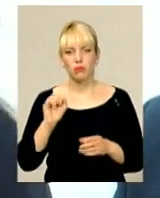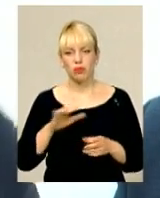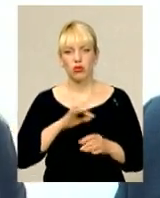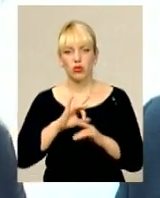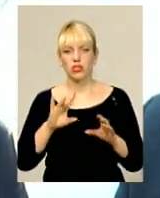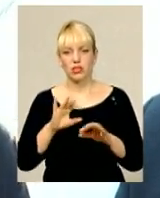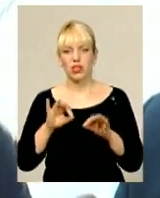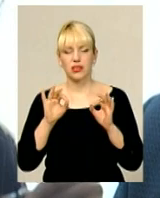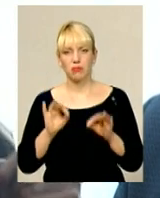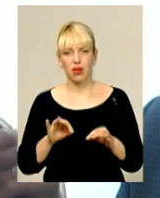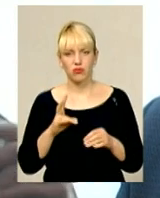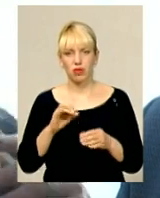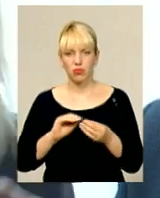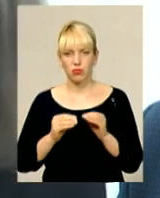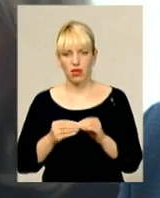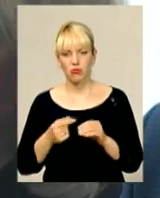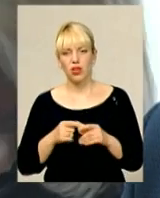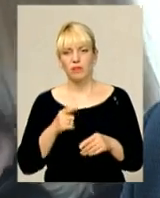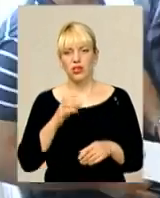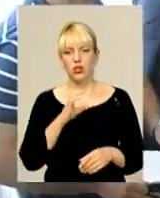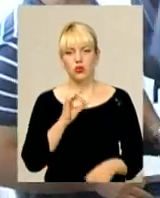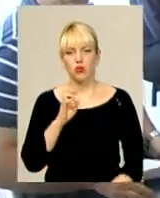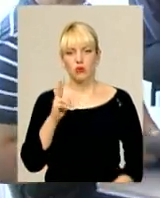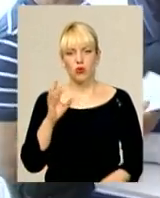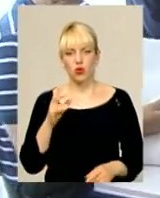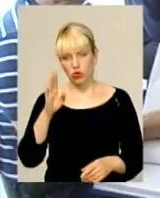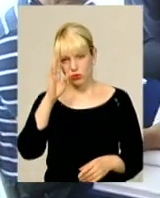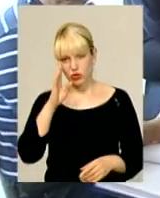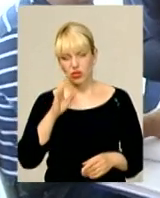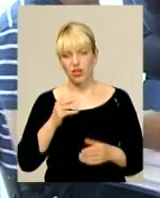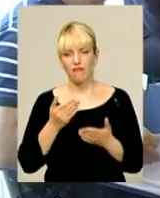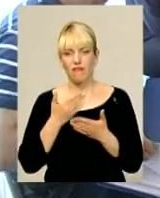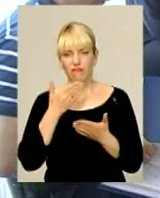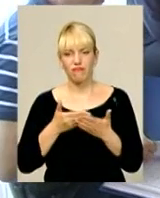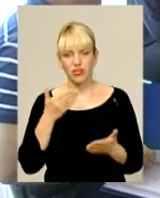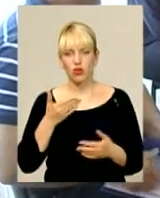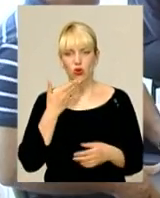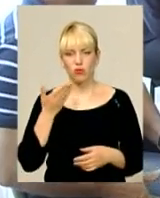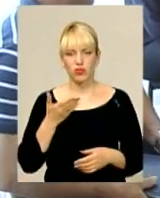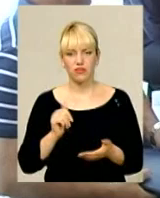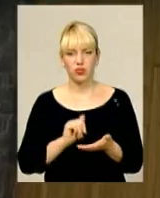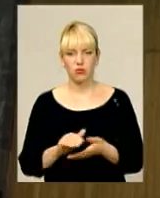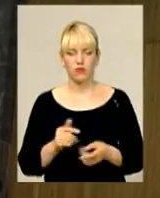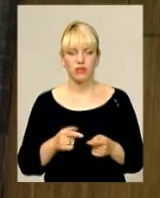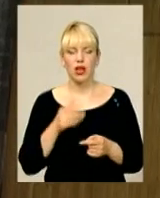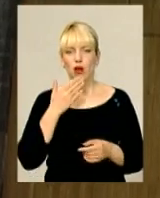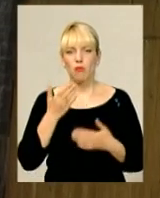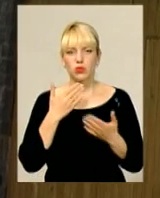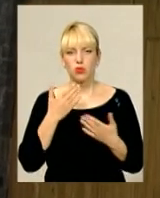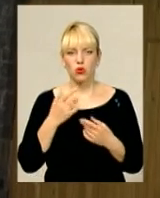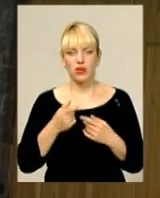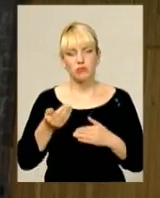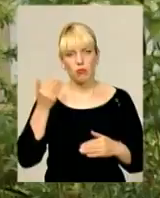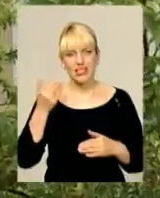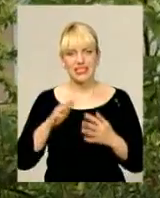світло на проблему. Серед них, наприклад, і Олександр Сопко. Утім, чоловік від коментарів відмовився. Поспілкуватися з попереднім сільським